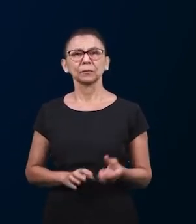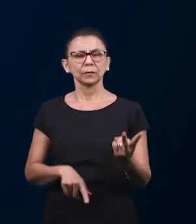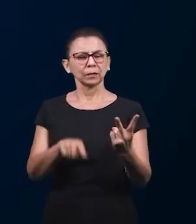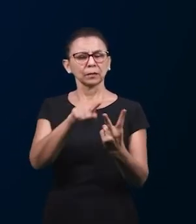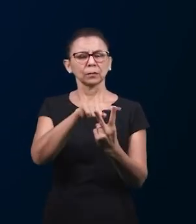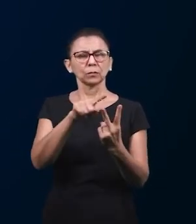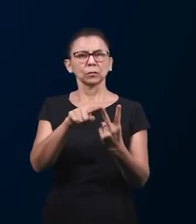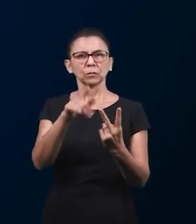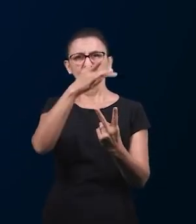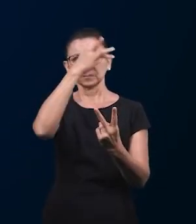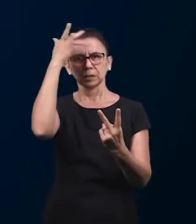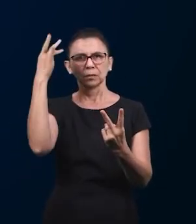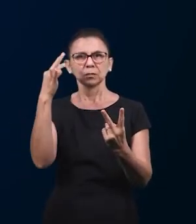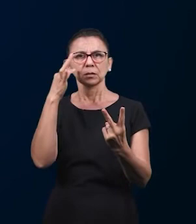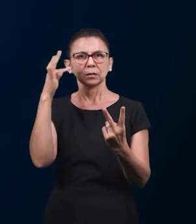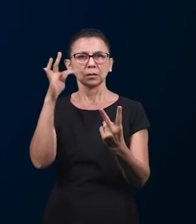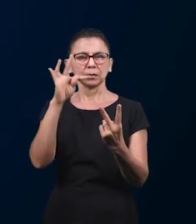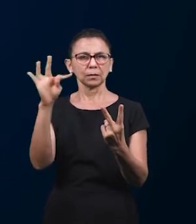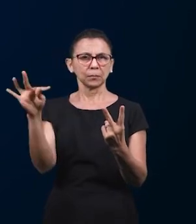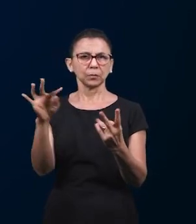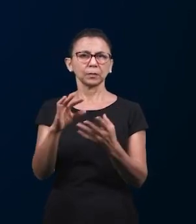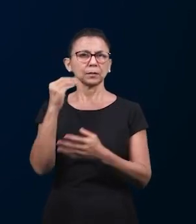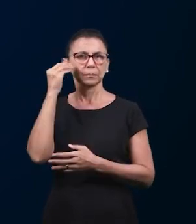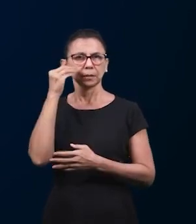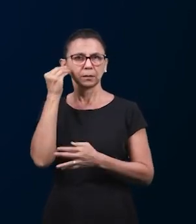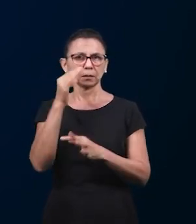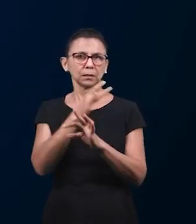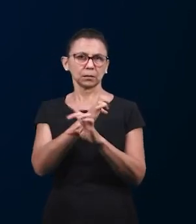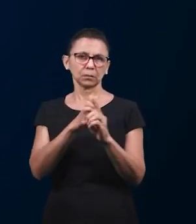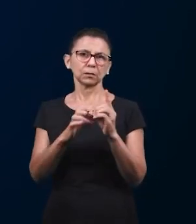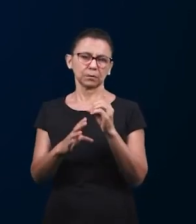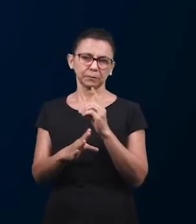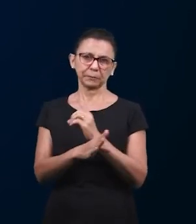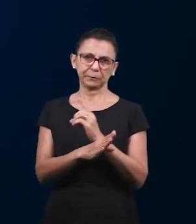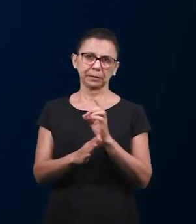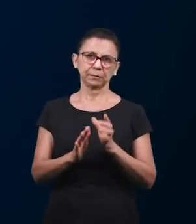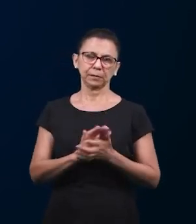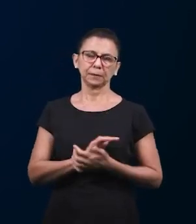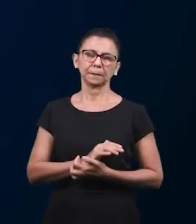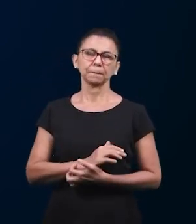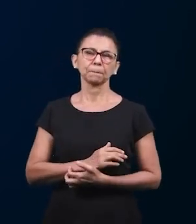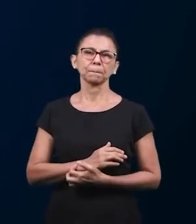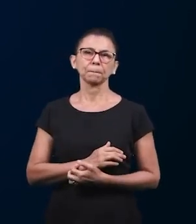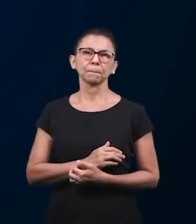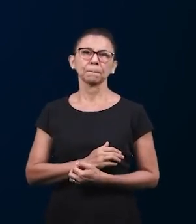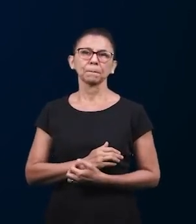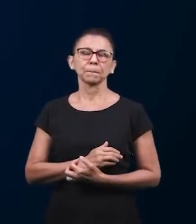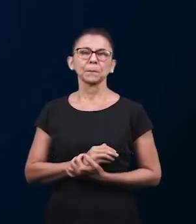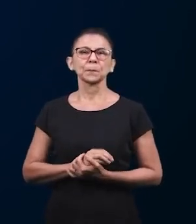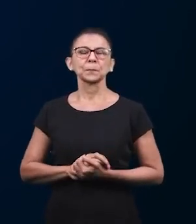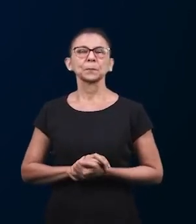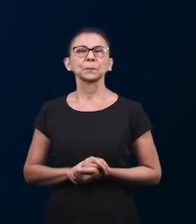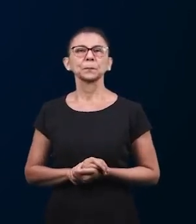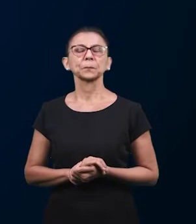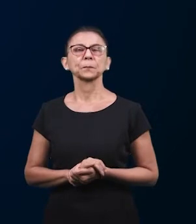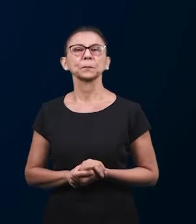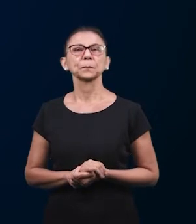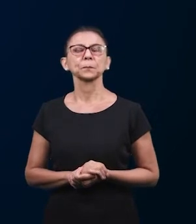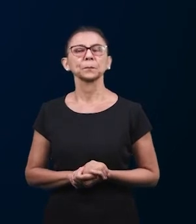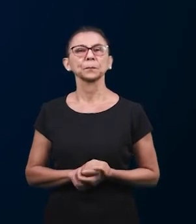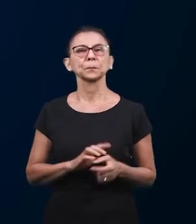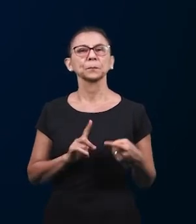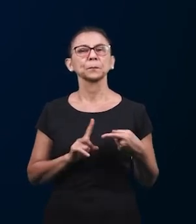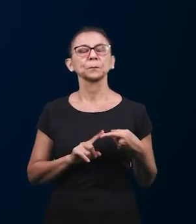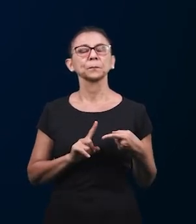и из Японии мы услышим два свидетельства в отношении воскресной библейской школы в наших церквях